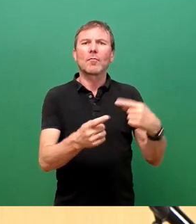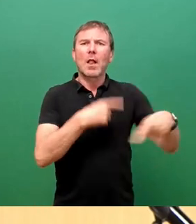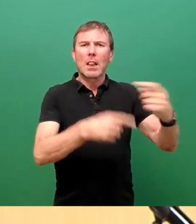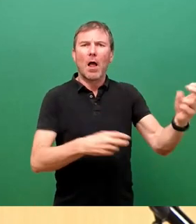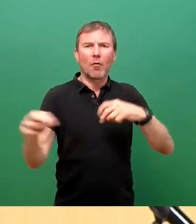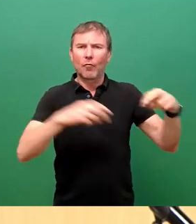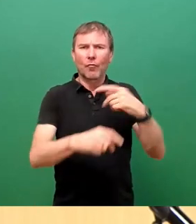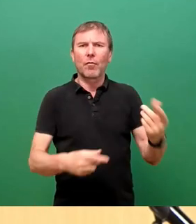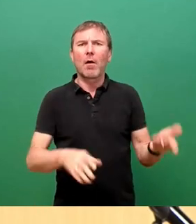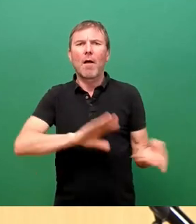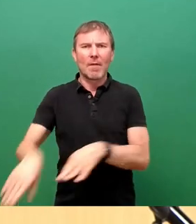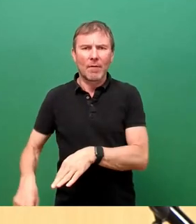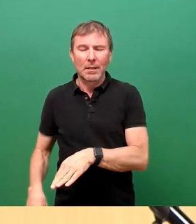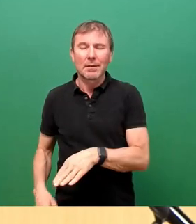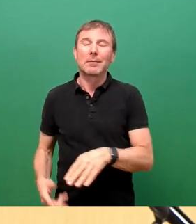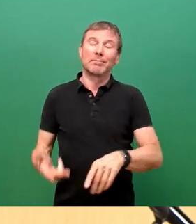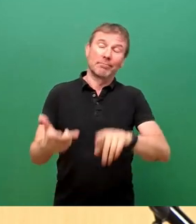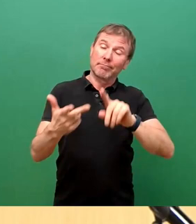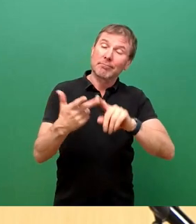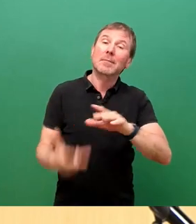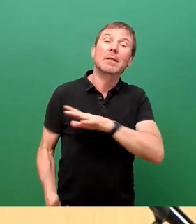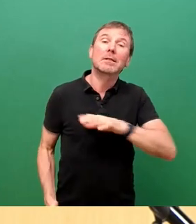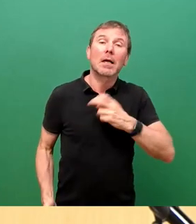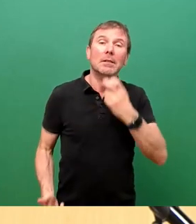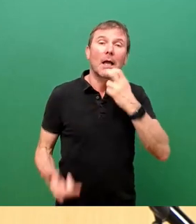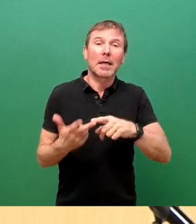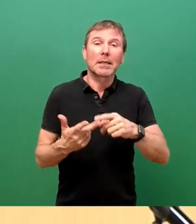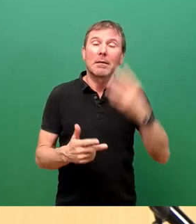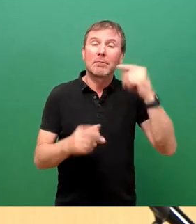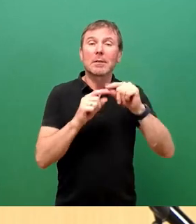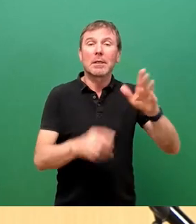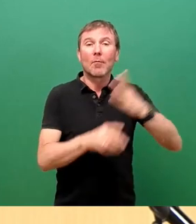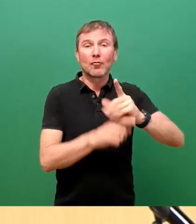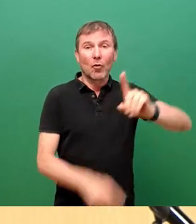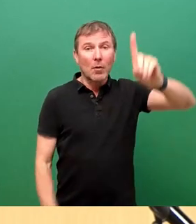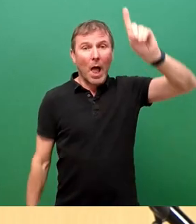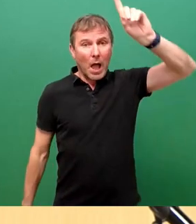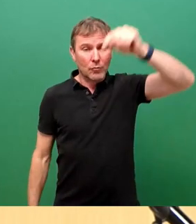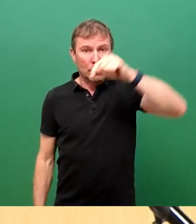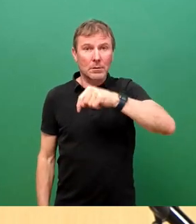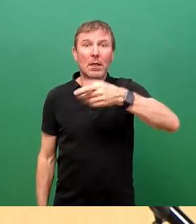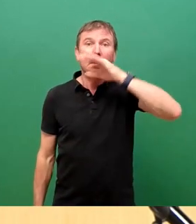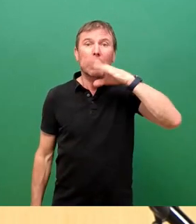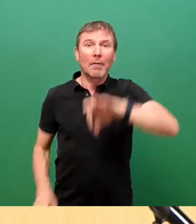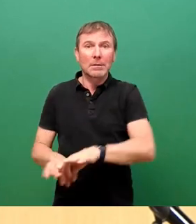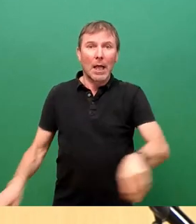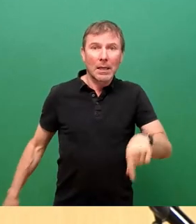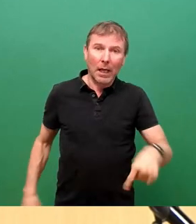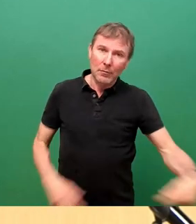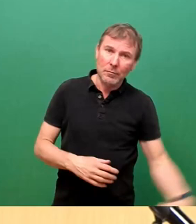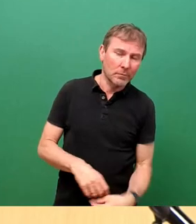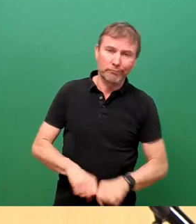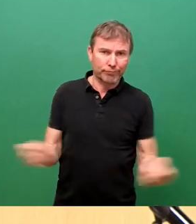hat sich noch die Sachsenenergie gemeldet, die eindringlich im Dezember darauf hingewiesen hat, dass auch die Trinkwasserleitungen unter der Straße marode sind,